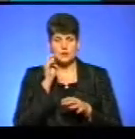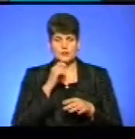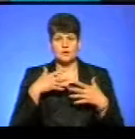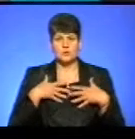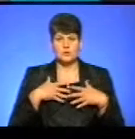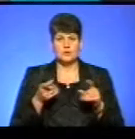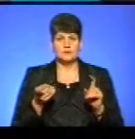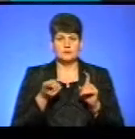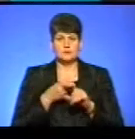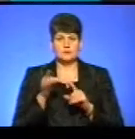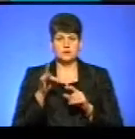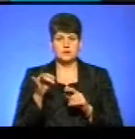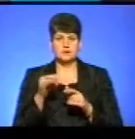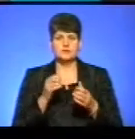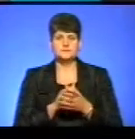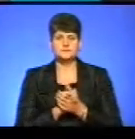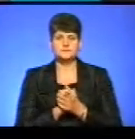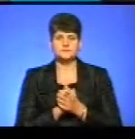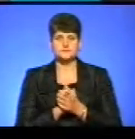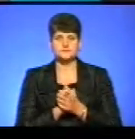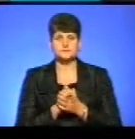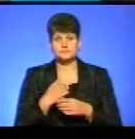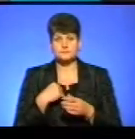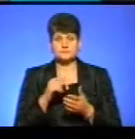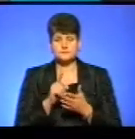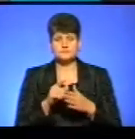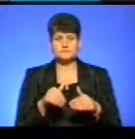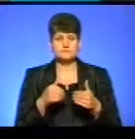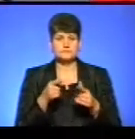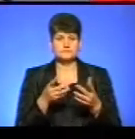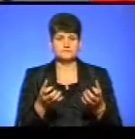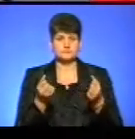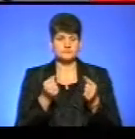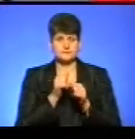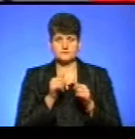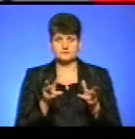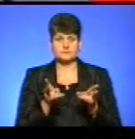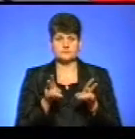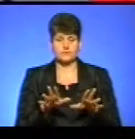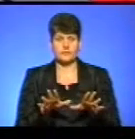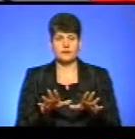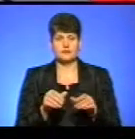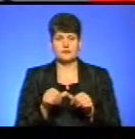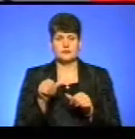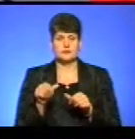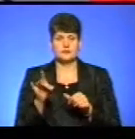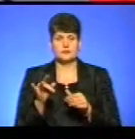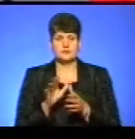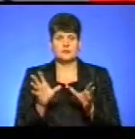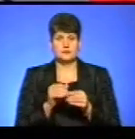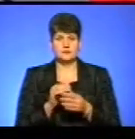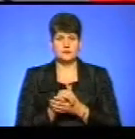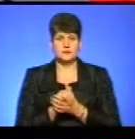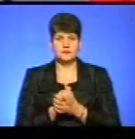прийнатися до Євросоюзу. Власне, хочу процитувати, що ми зобов'язані надати їм підтримку, їх не можна залишити за межами європейського співтовариства. Ми